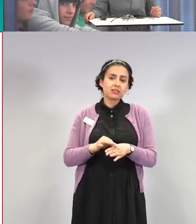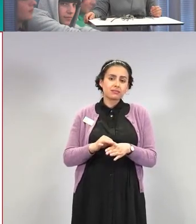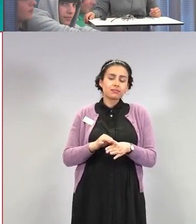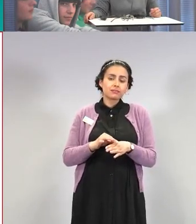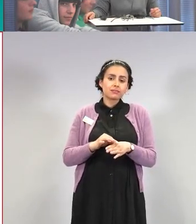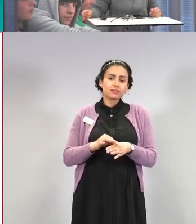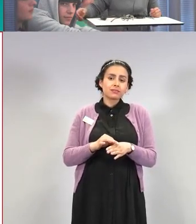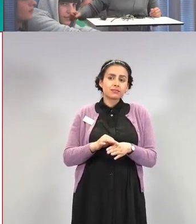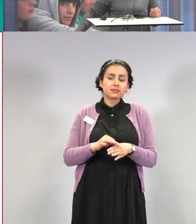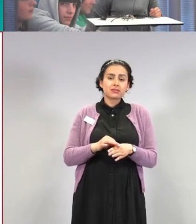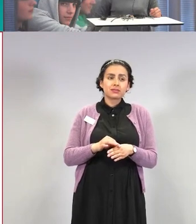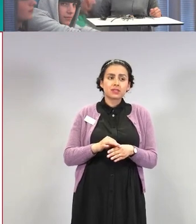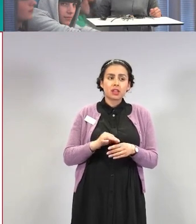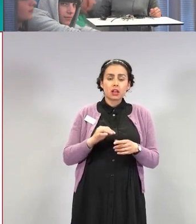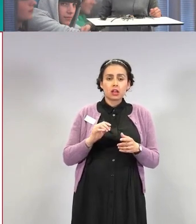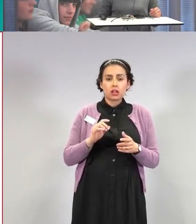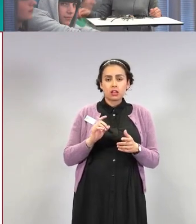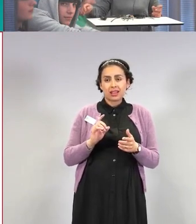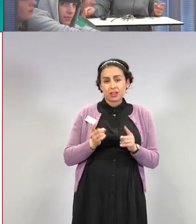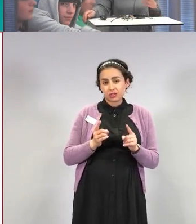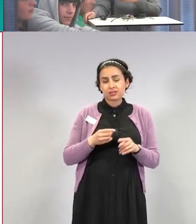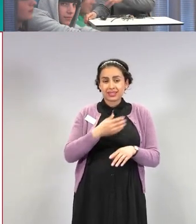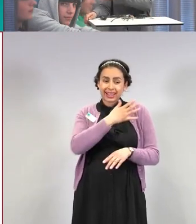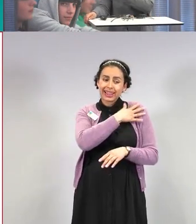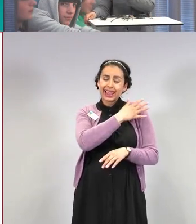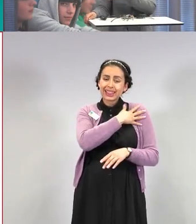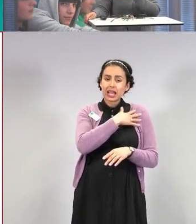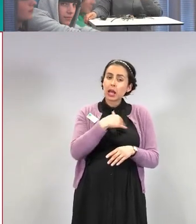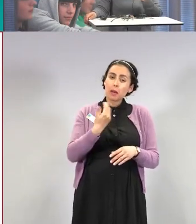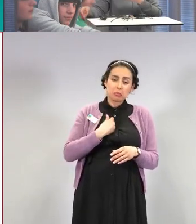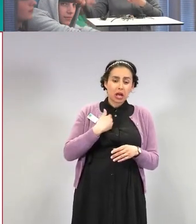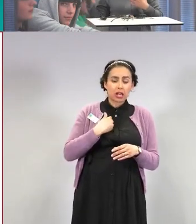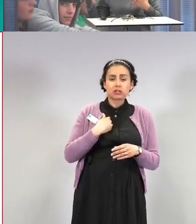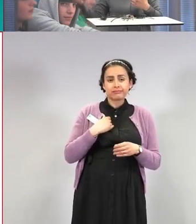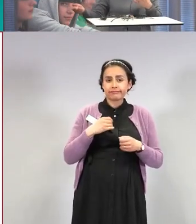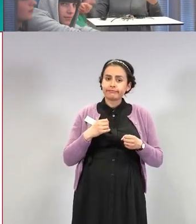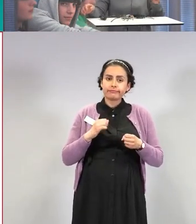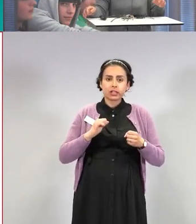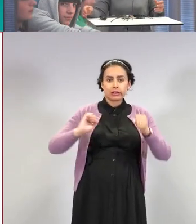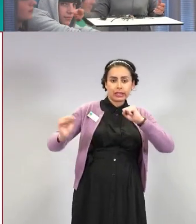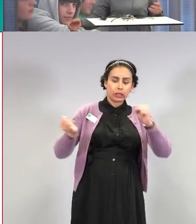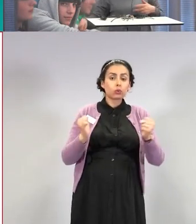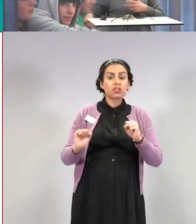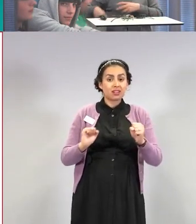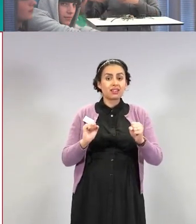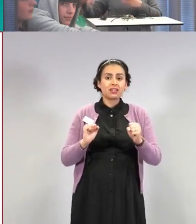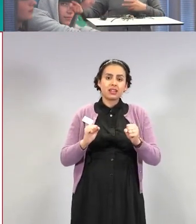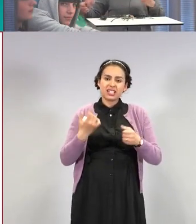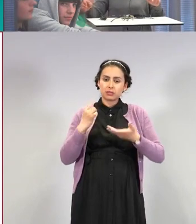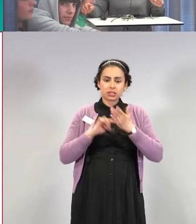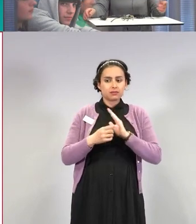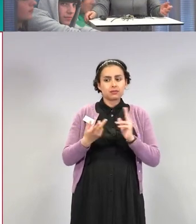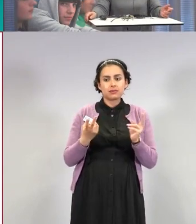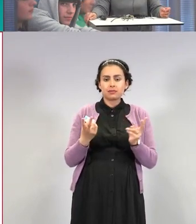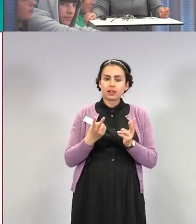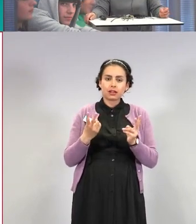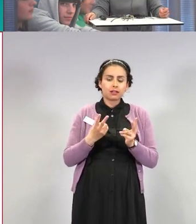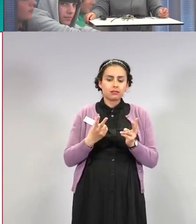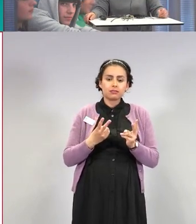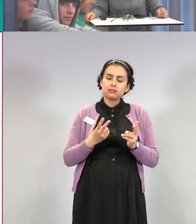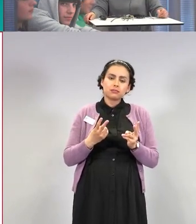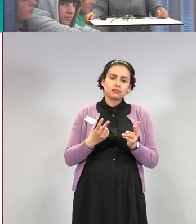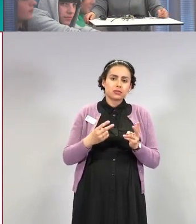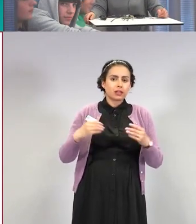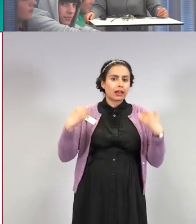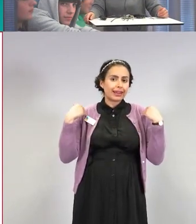kipeytyä hiukan enemmän, jos sitä oikein paljon sitä kättä käyttää. Eli se on paljon verenkiertoa sitten, kun sillä jotakin klabipinoa